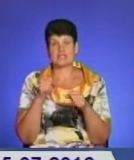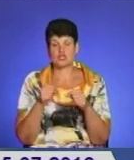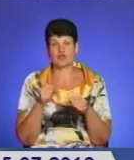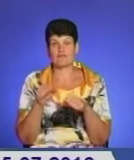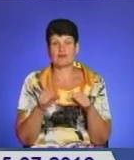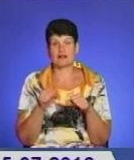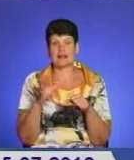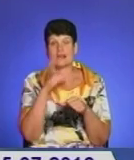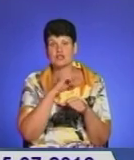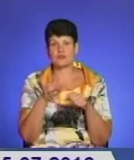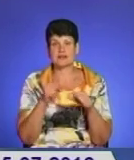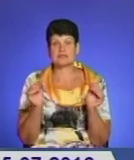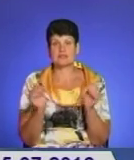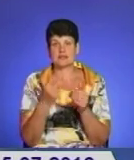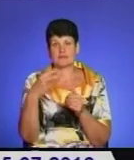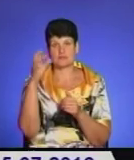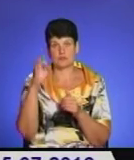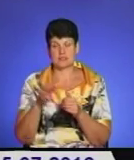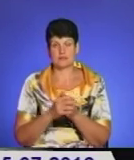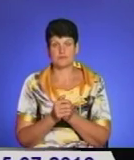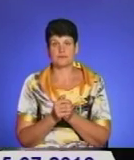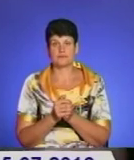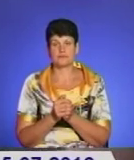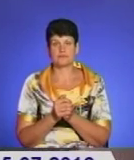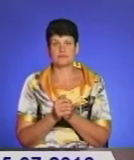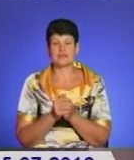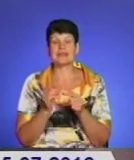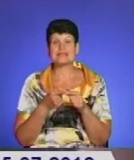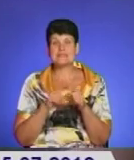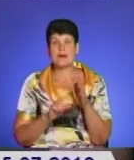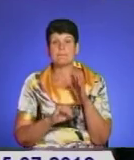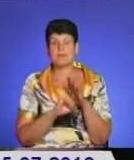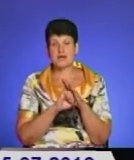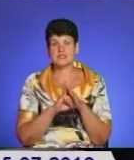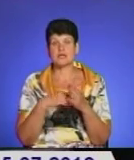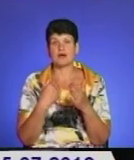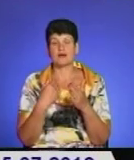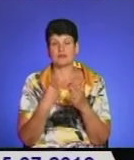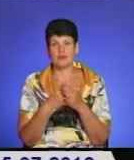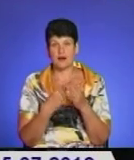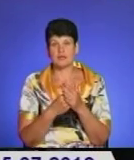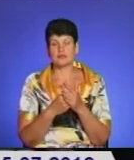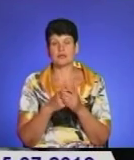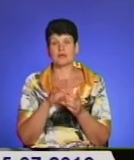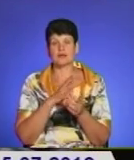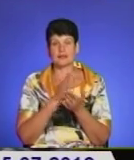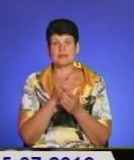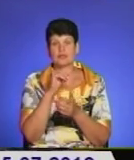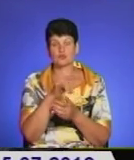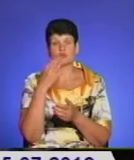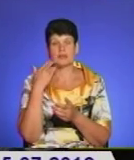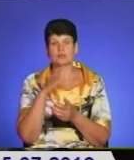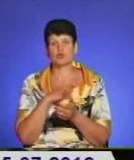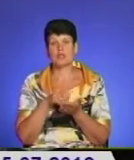поменшило на 20%. Ця база даних створюється для того, щоб легше було для обліку